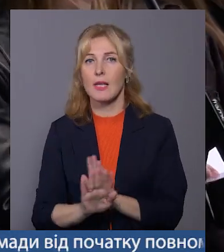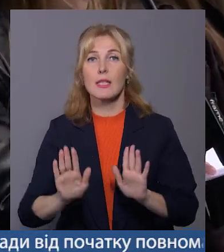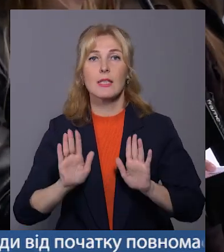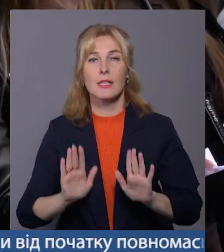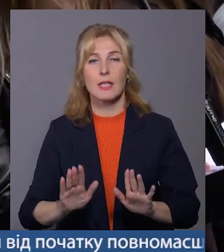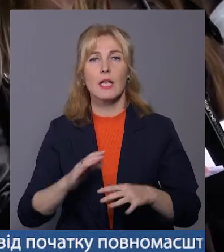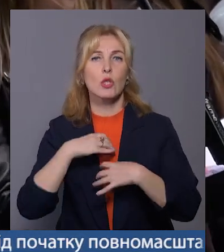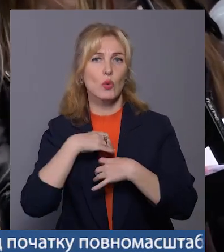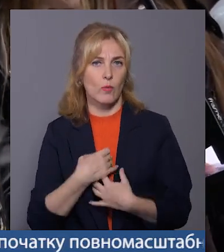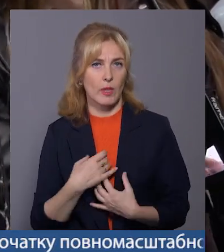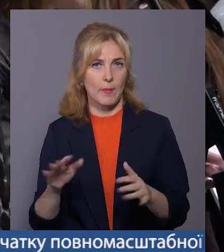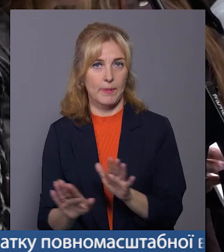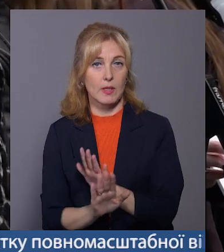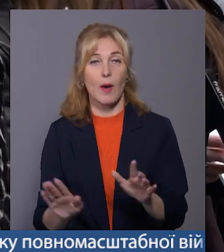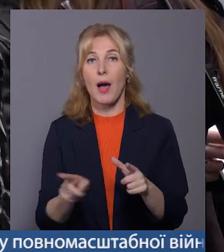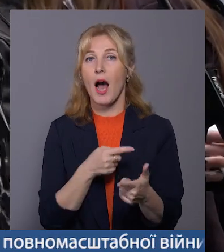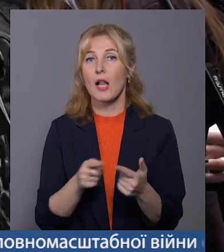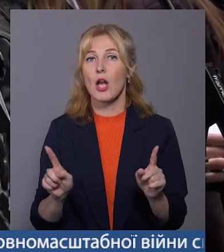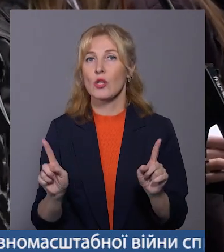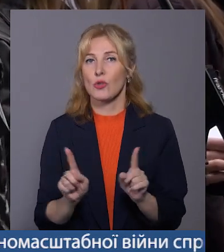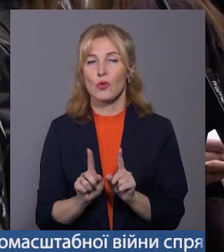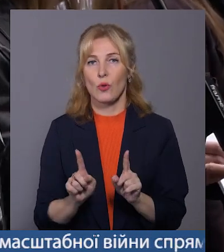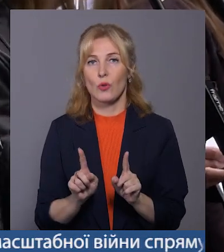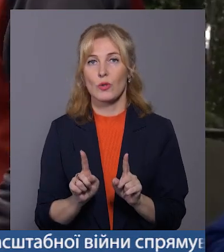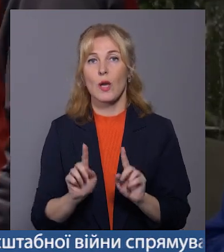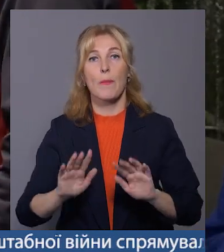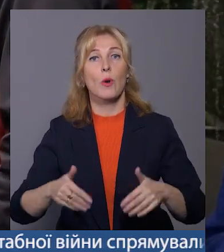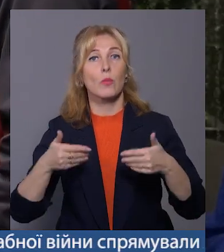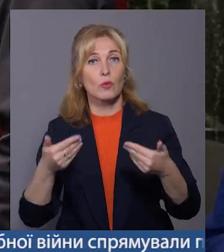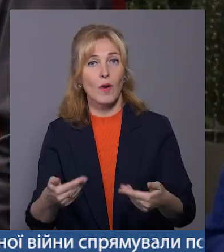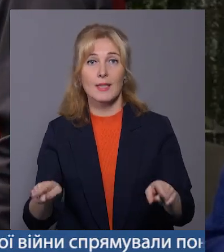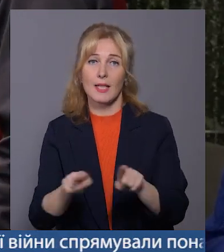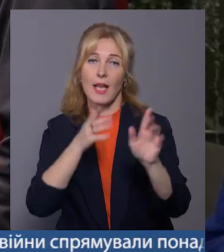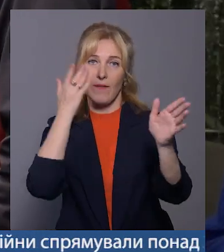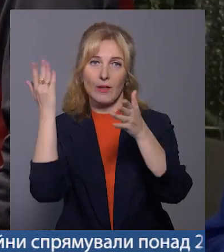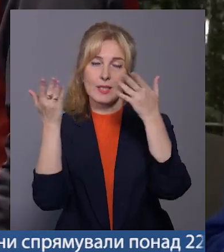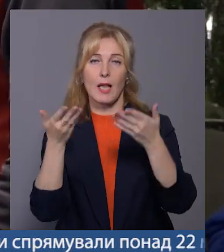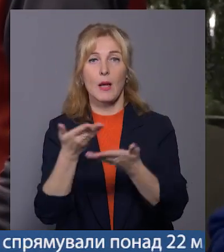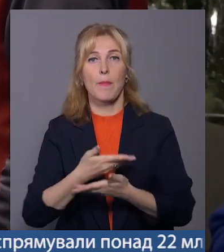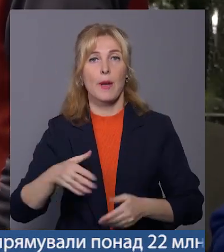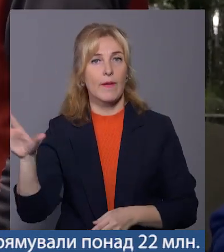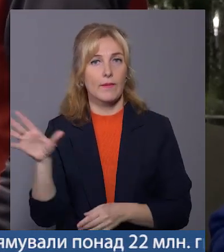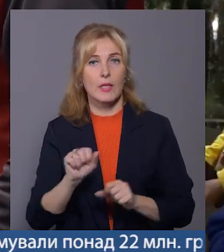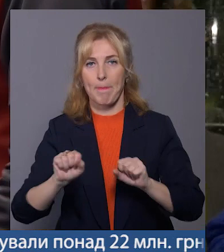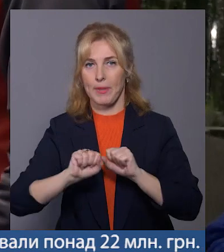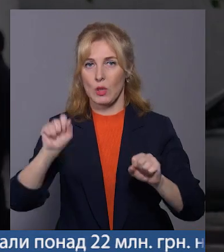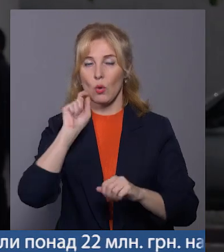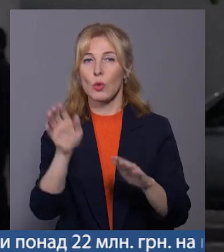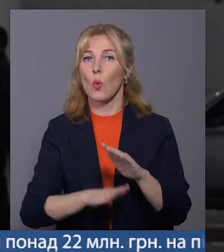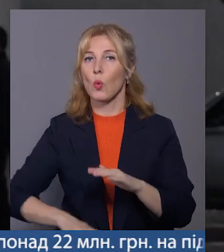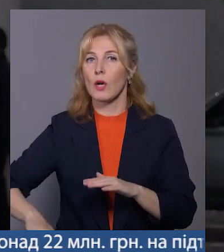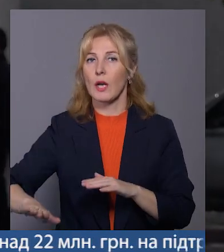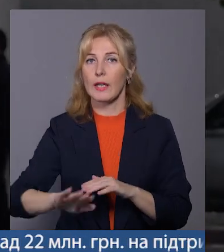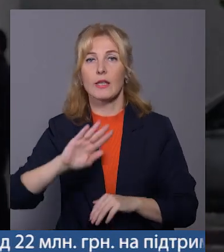сумними піснями, але і щось пропагувати їм таке і веселе. Ми всі патріоти України, ми всі